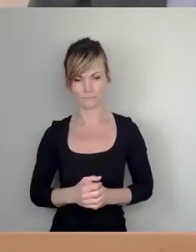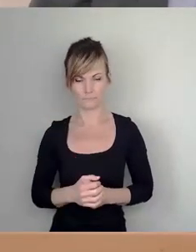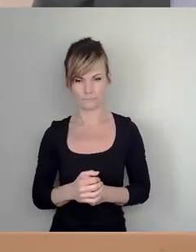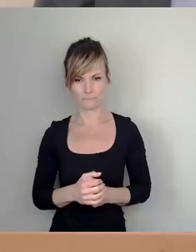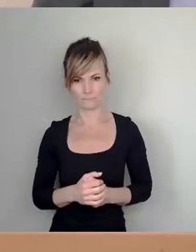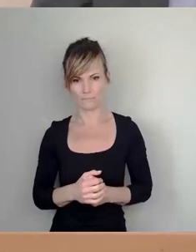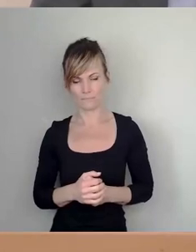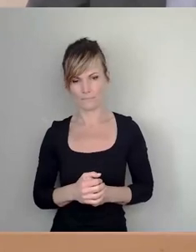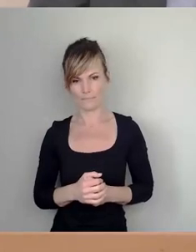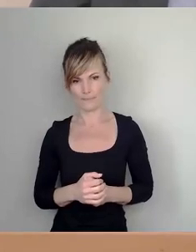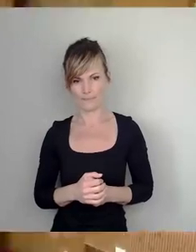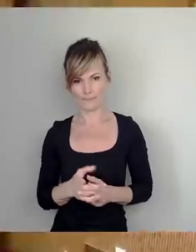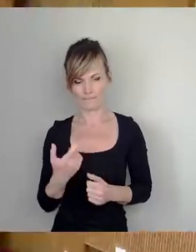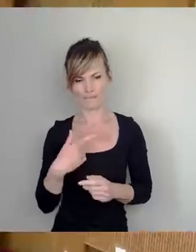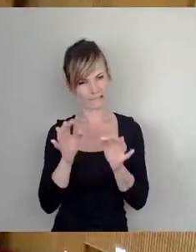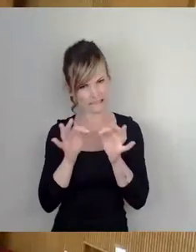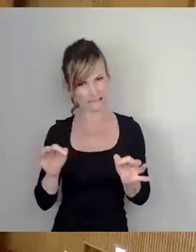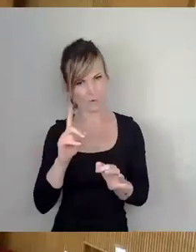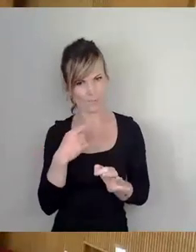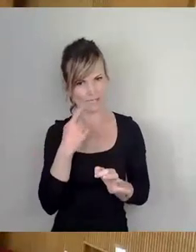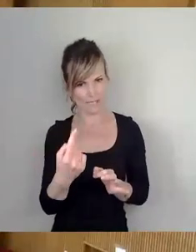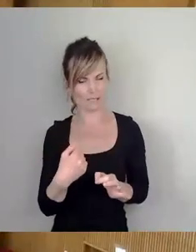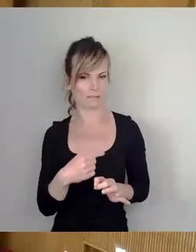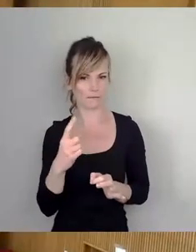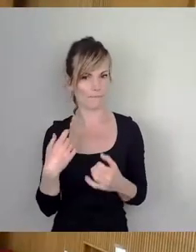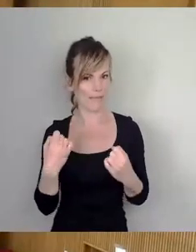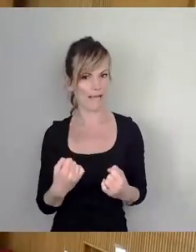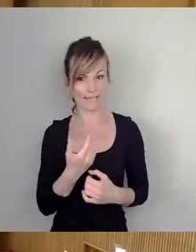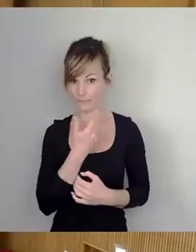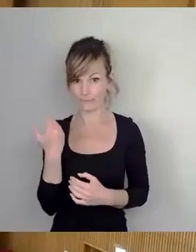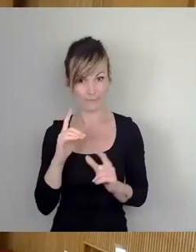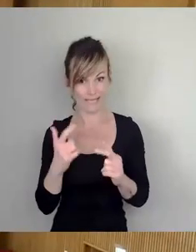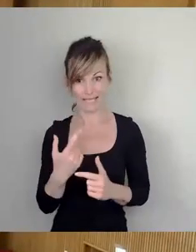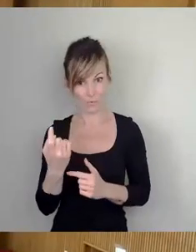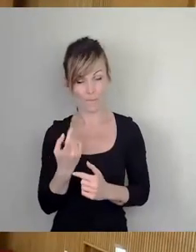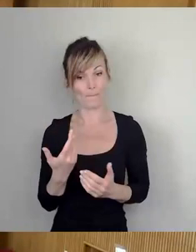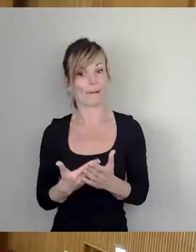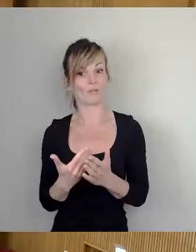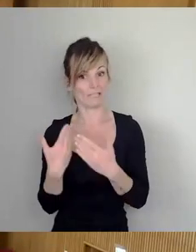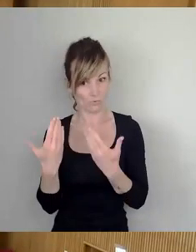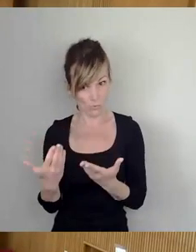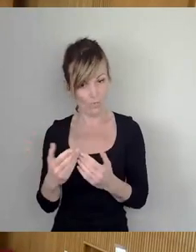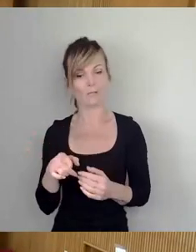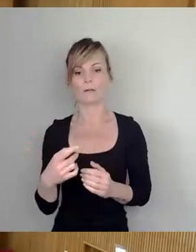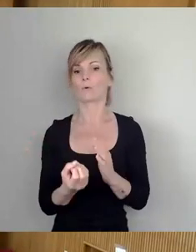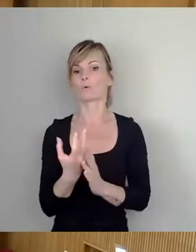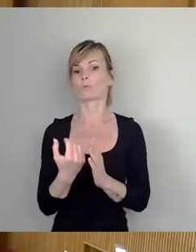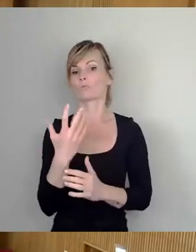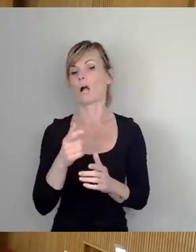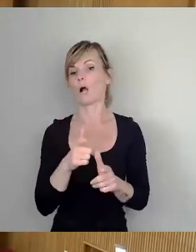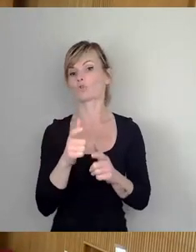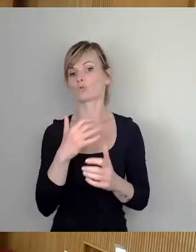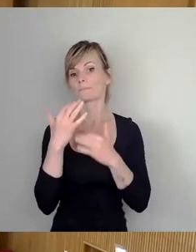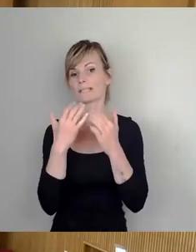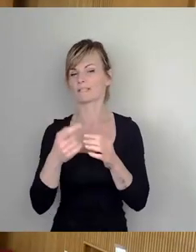Ich präzisiere, wenn es jetzt keine Mehrheit geben sollte, dass der Kulturausschussbericht Grundlage der